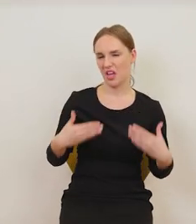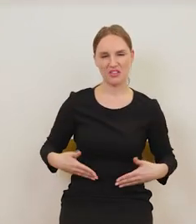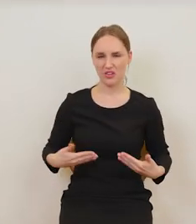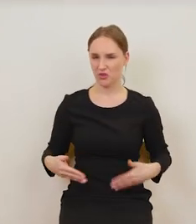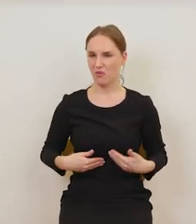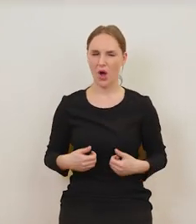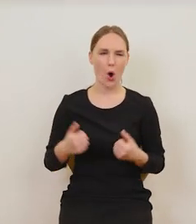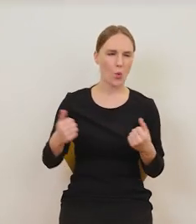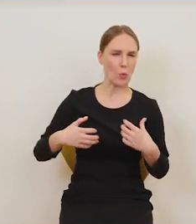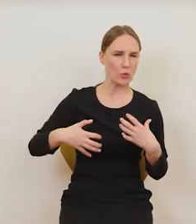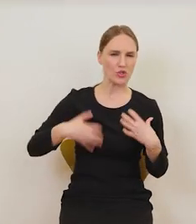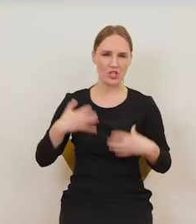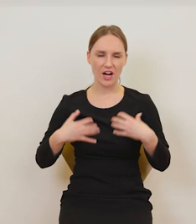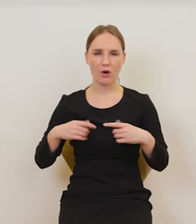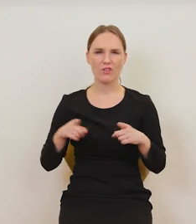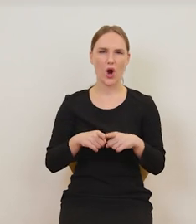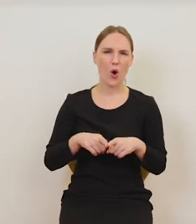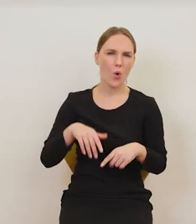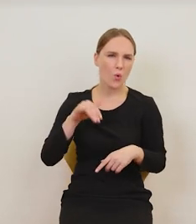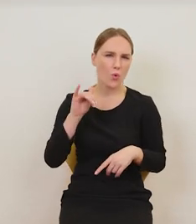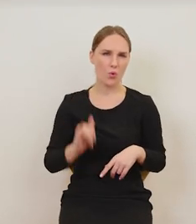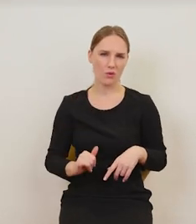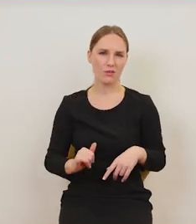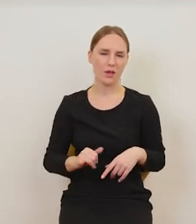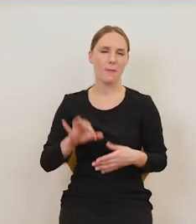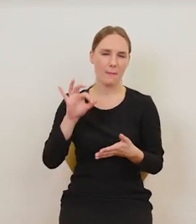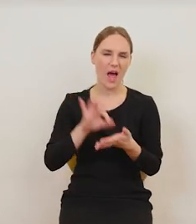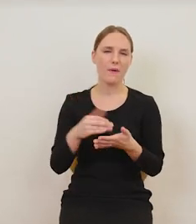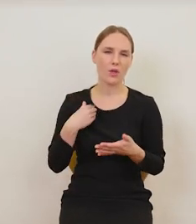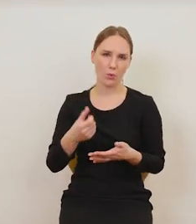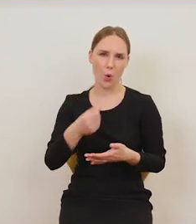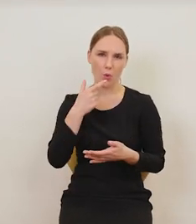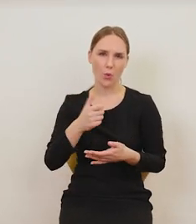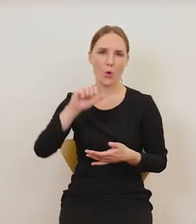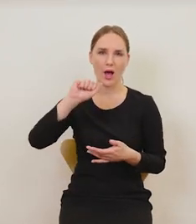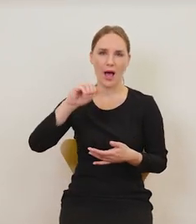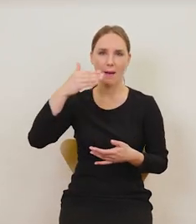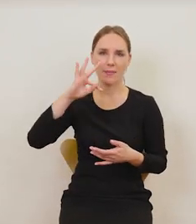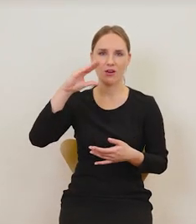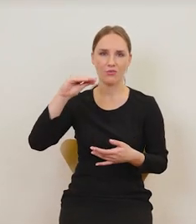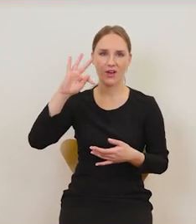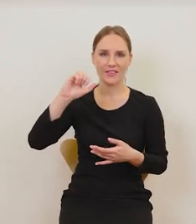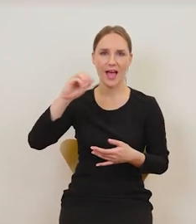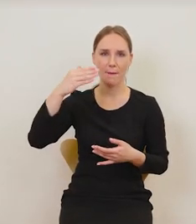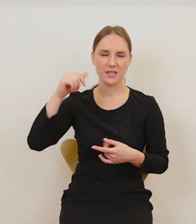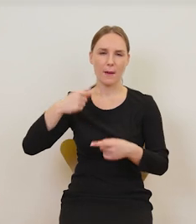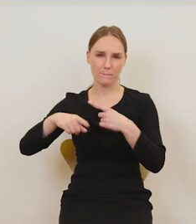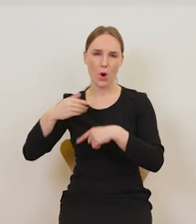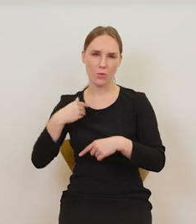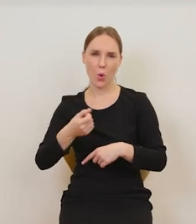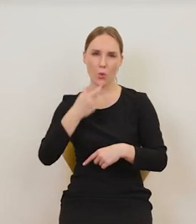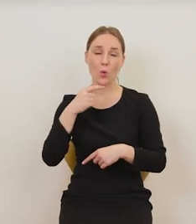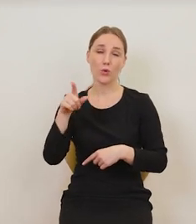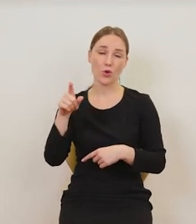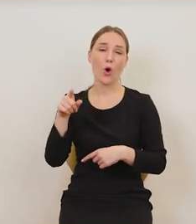nerwowy, był wychudzony, więc zapewne brał też jakieś pochodne amfetaminy, które są takim skutecznym